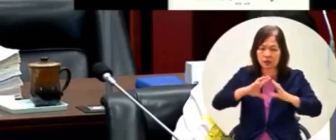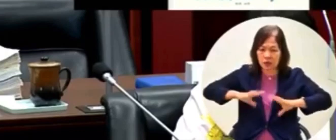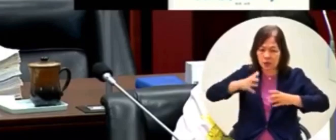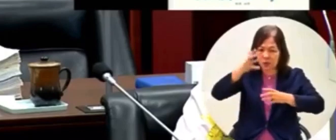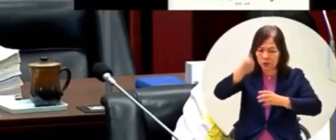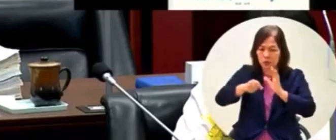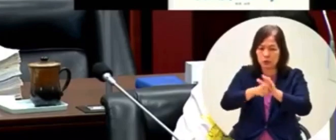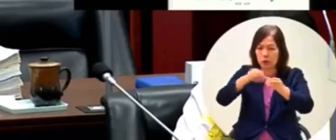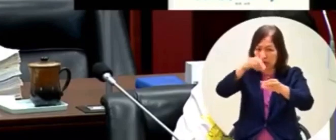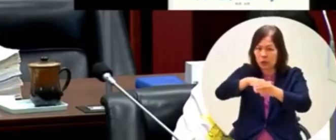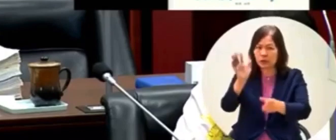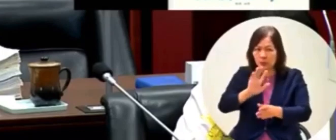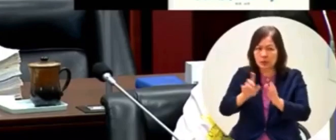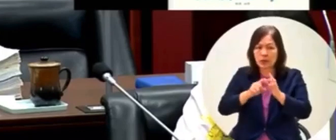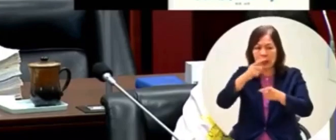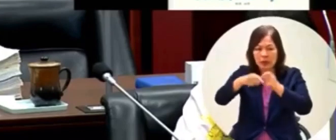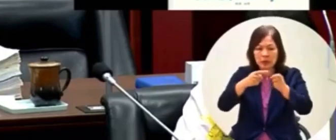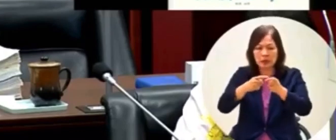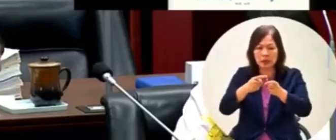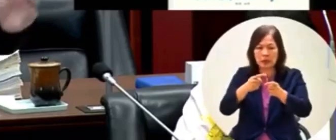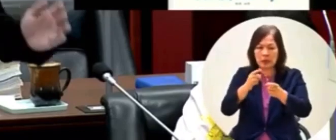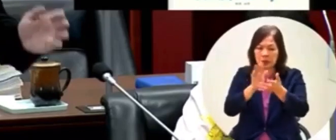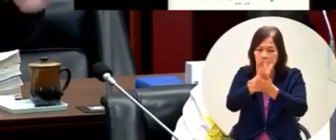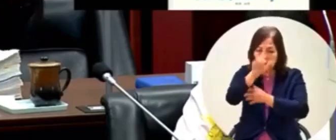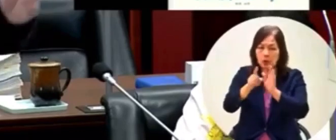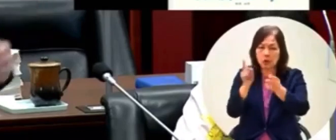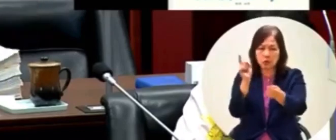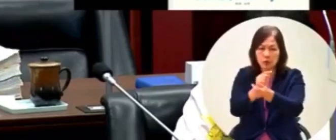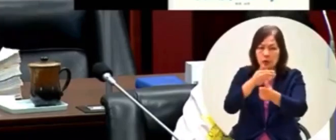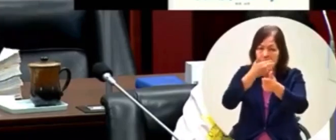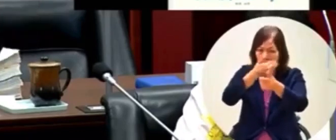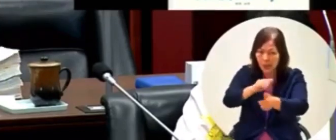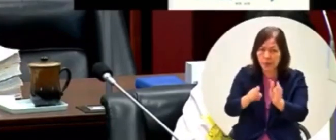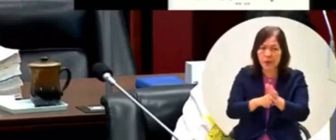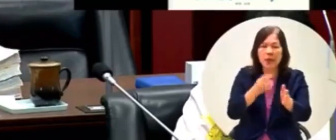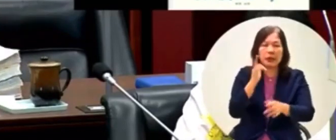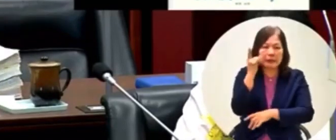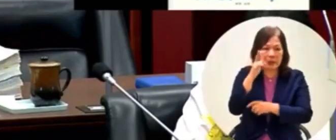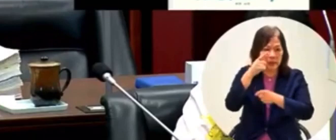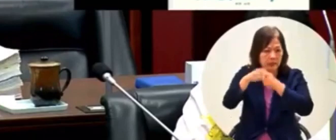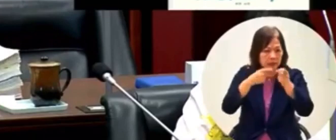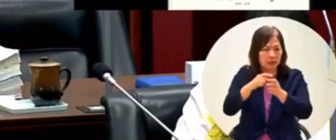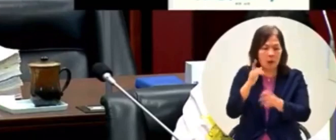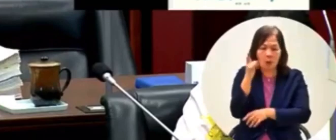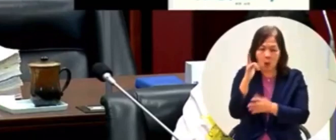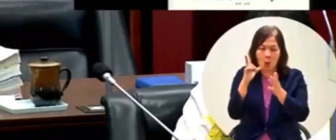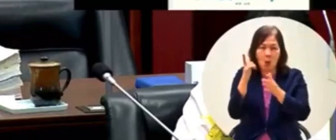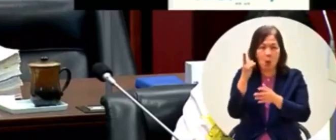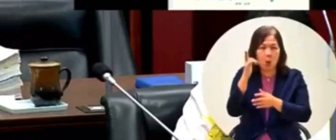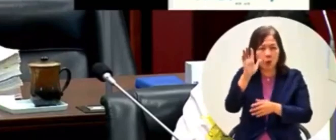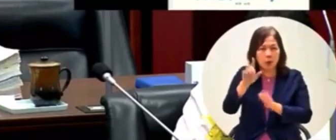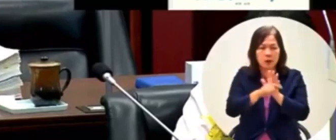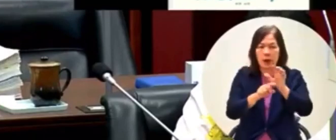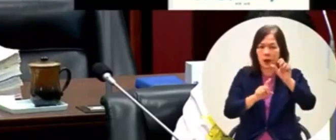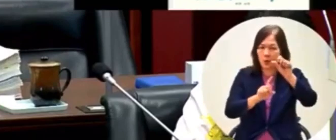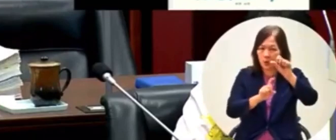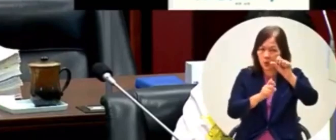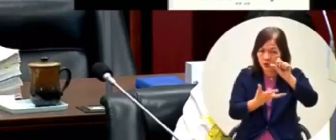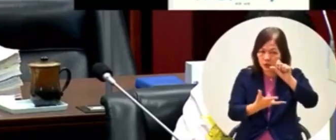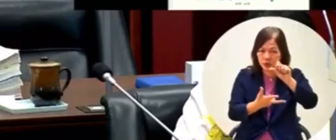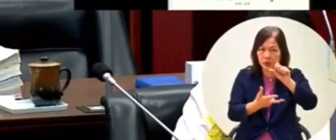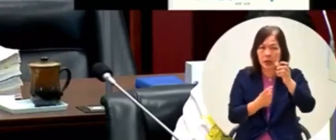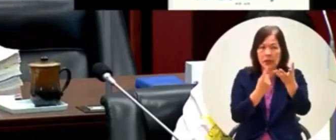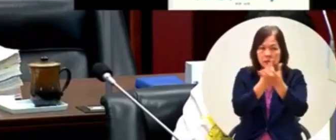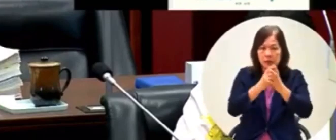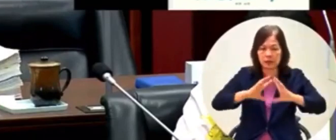一年後才可以對你提出罷免市民等這個一年等好久從你5月17號參與國